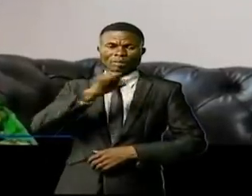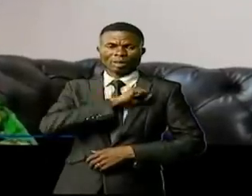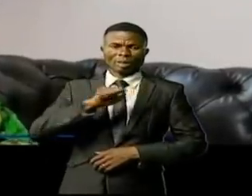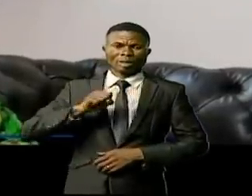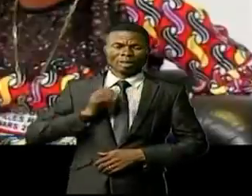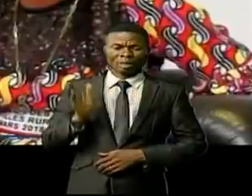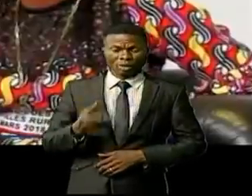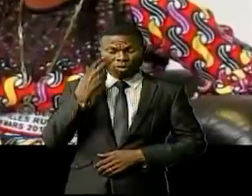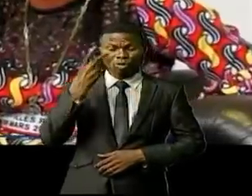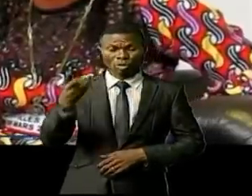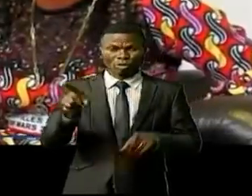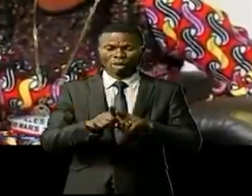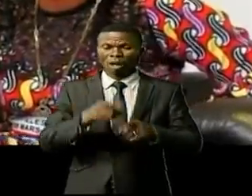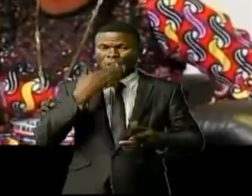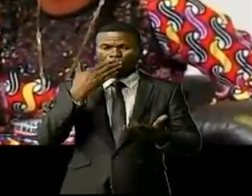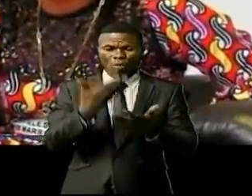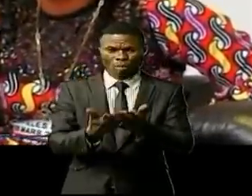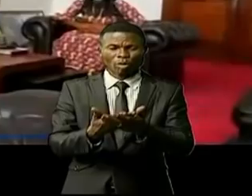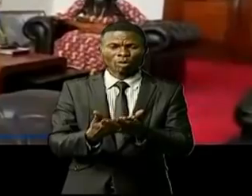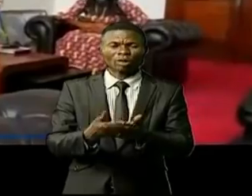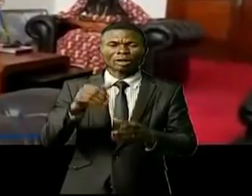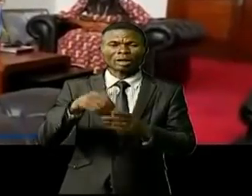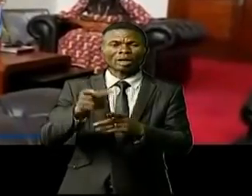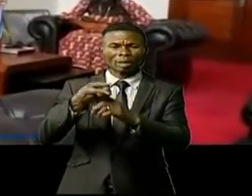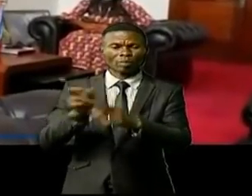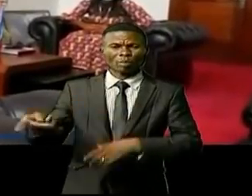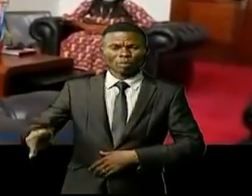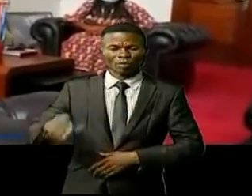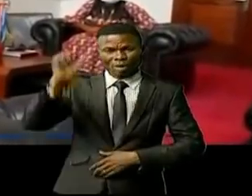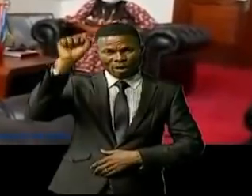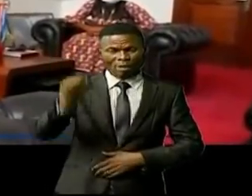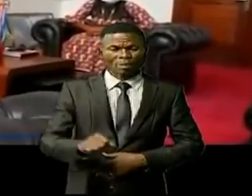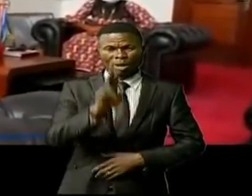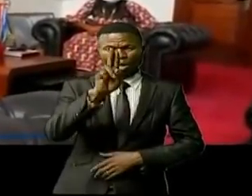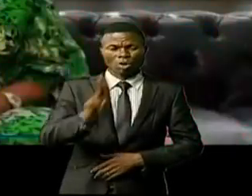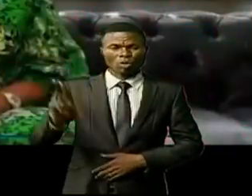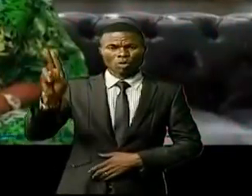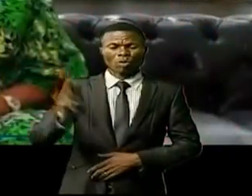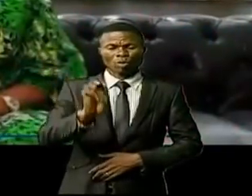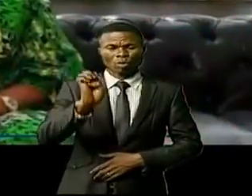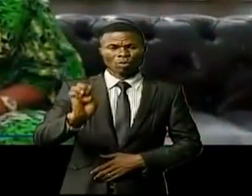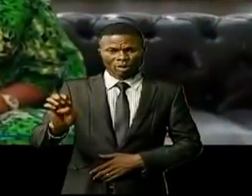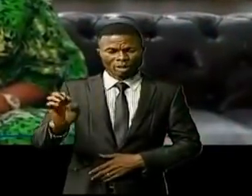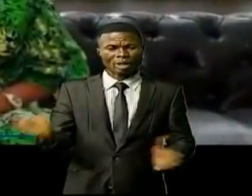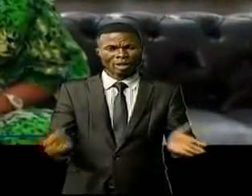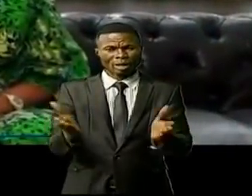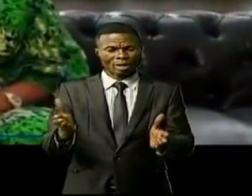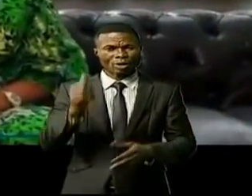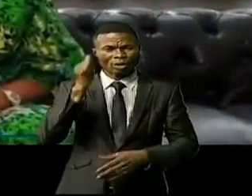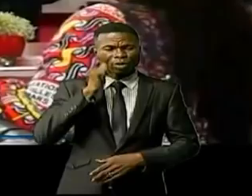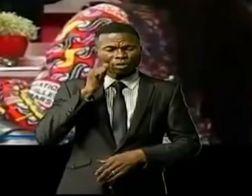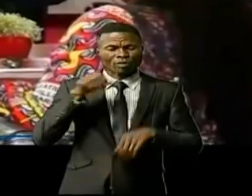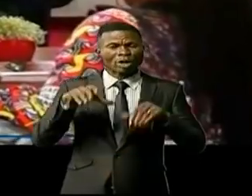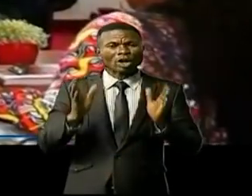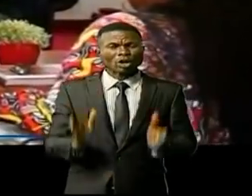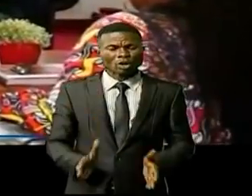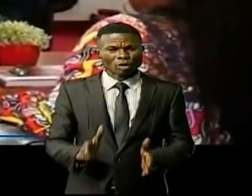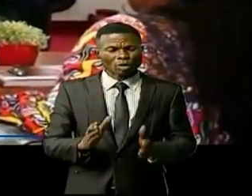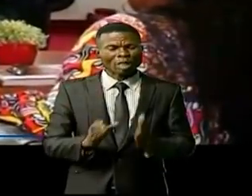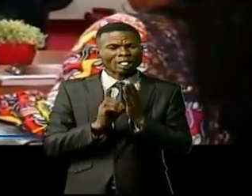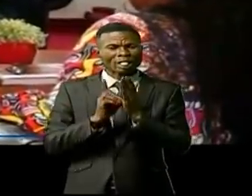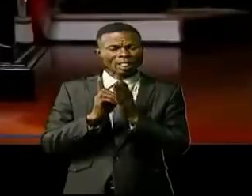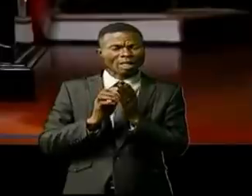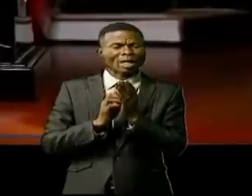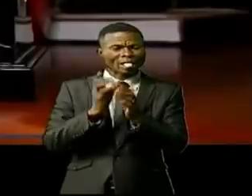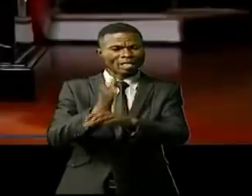considère comme modèle de sa province, le Bazoueli. Carole Aguito a encouragé cette Congolaise à aller plus loin